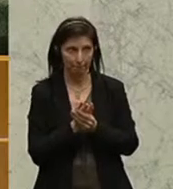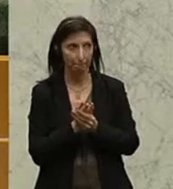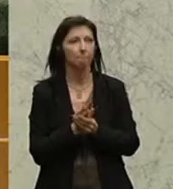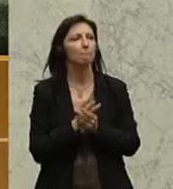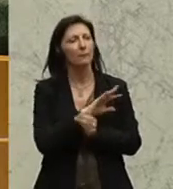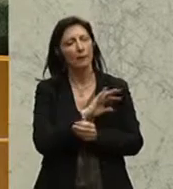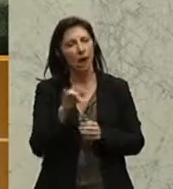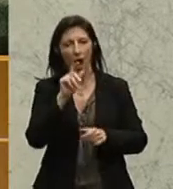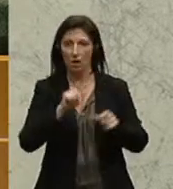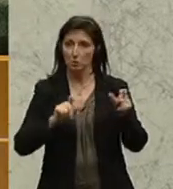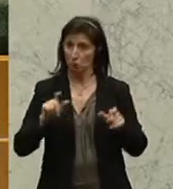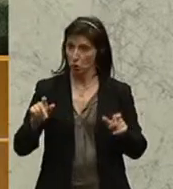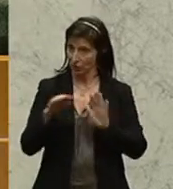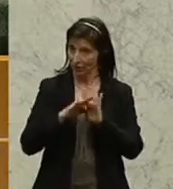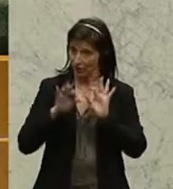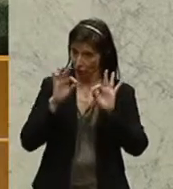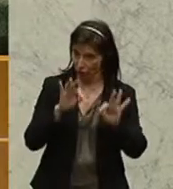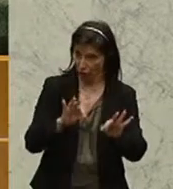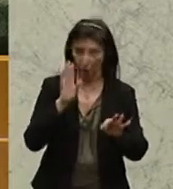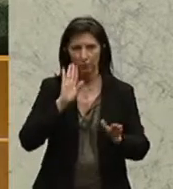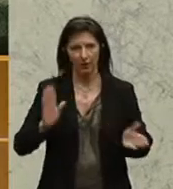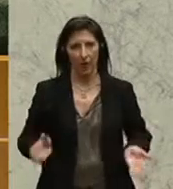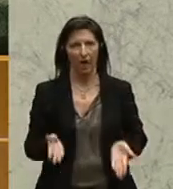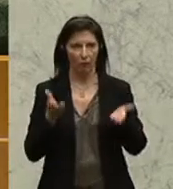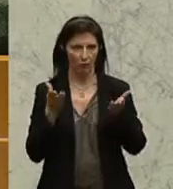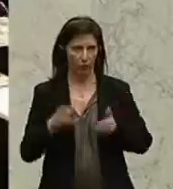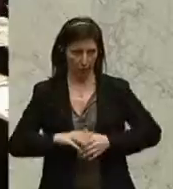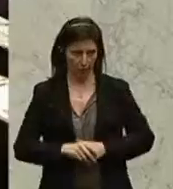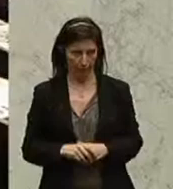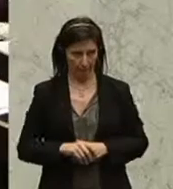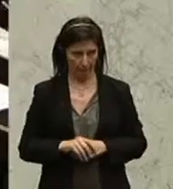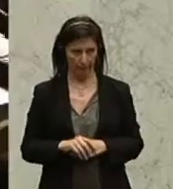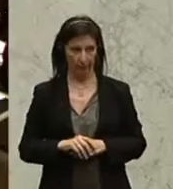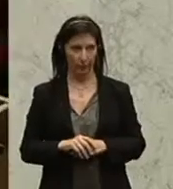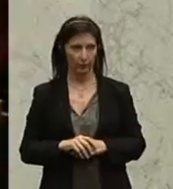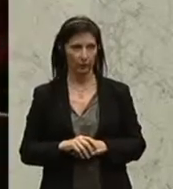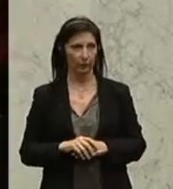suche jene Damen und Herren, die für diesen Gesetzentwurf sind, um ein Zeichen der Zustimmung.